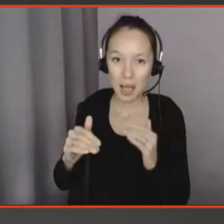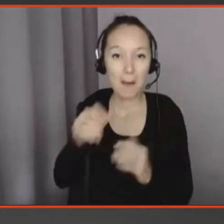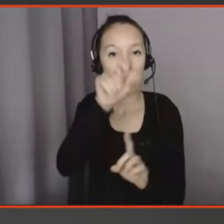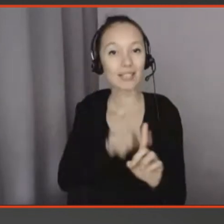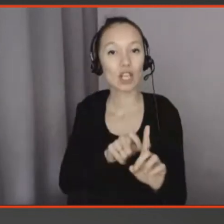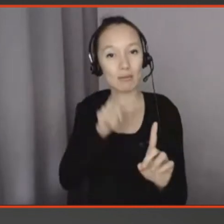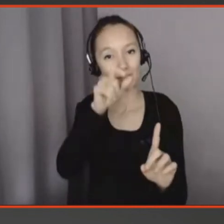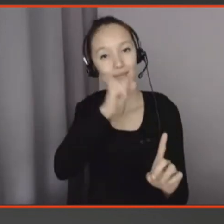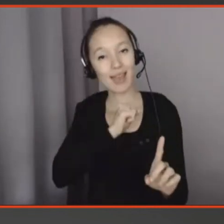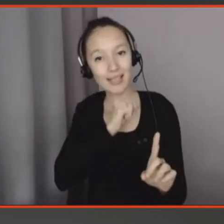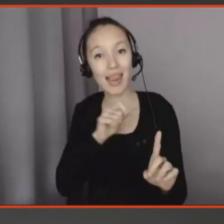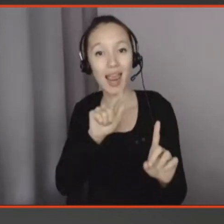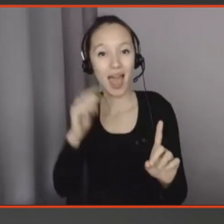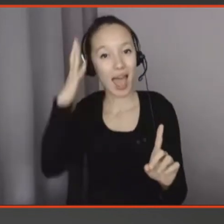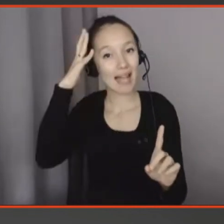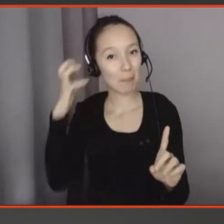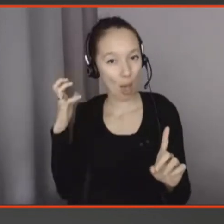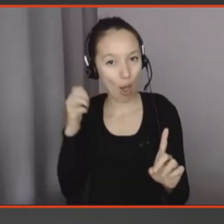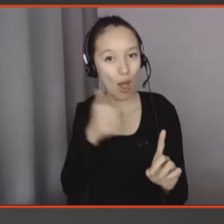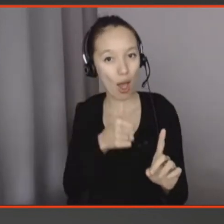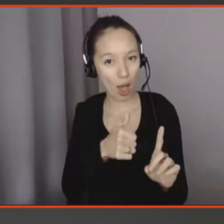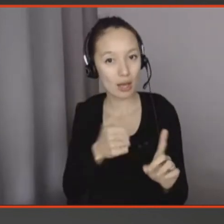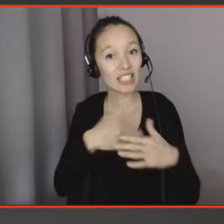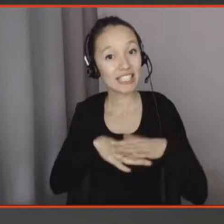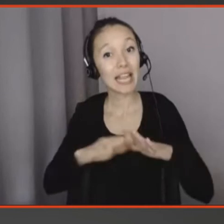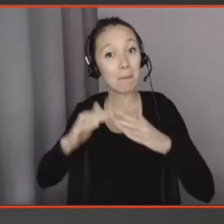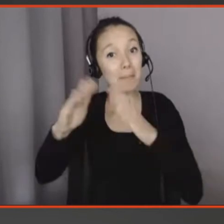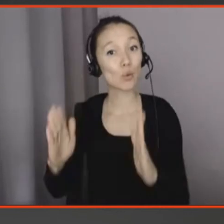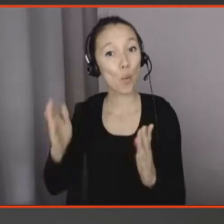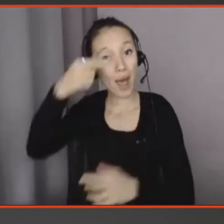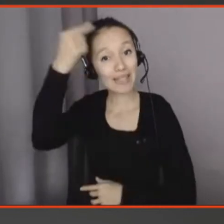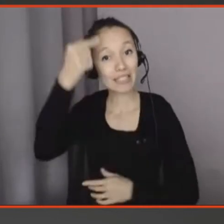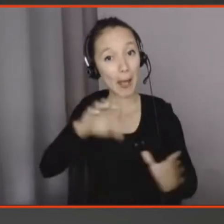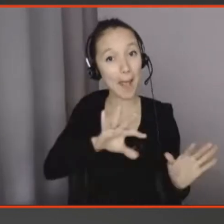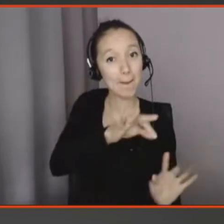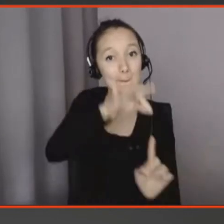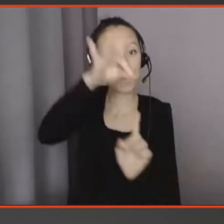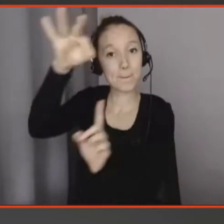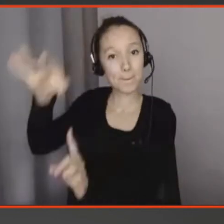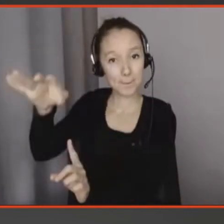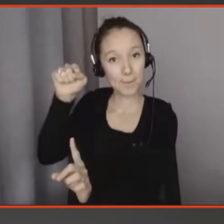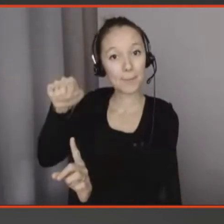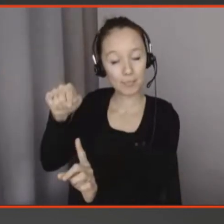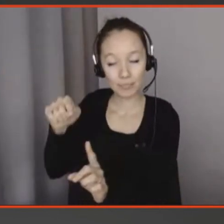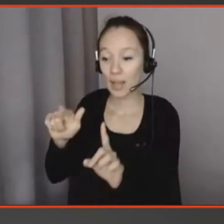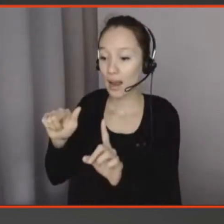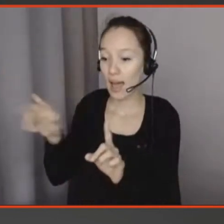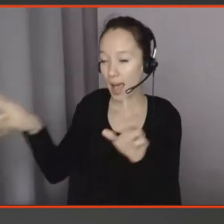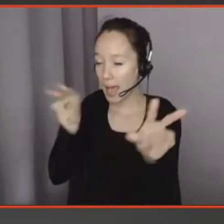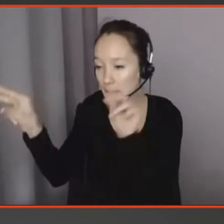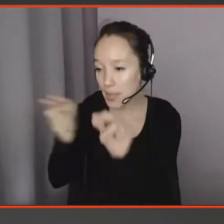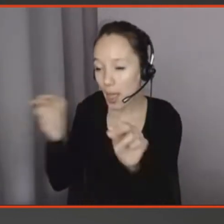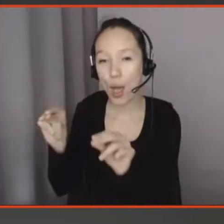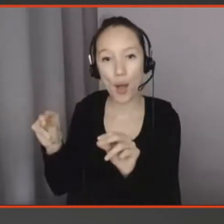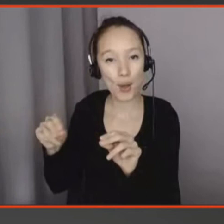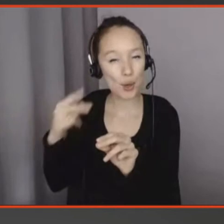atteinte d'Alzheimer vivrait dans une maison intelligente et cette maison si intelligente serait bardée de capteurs et elle collecterait des données qu'elle